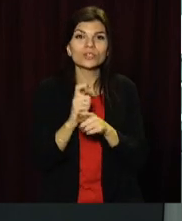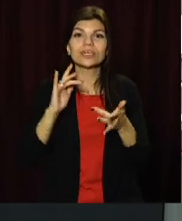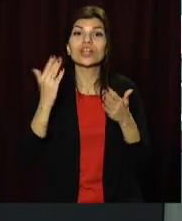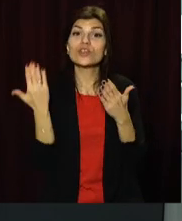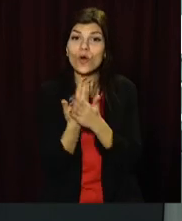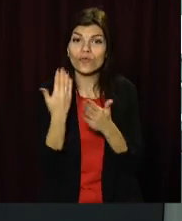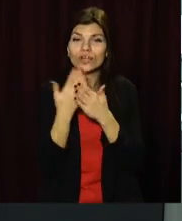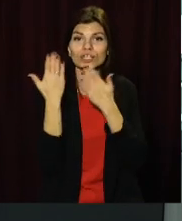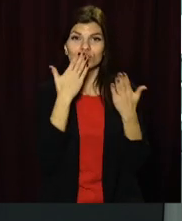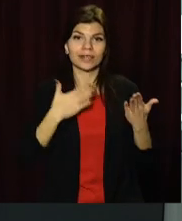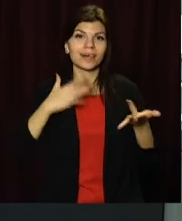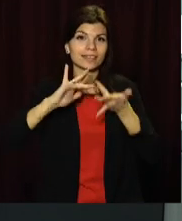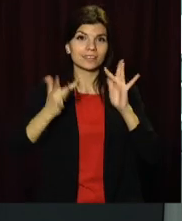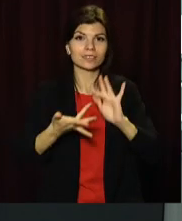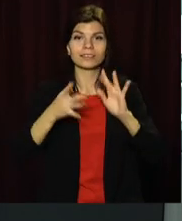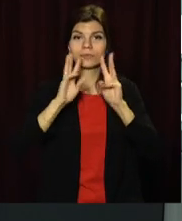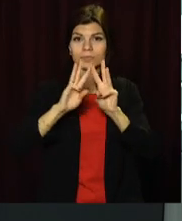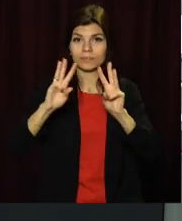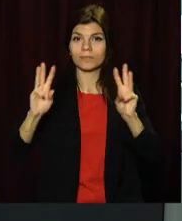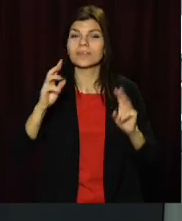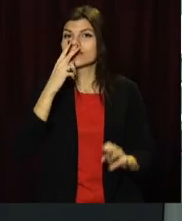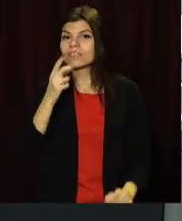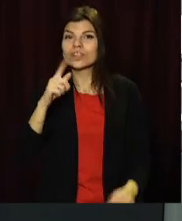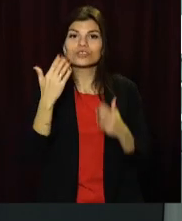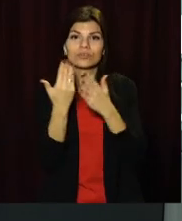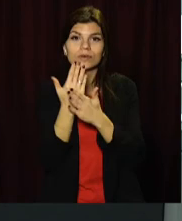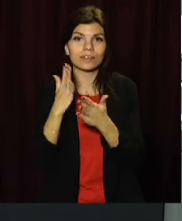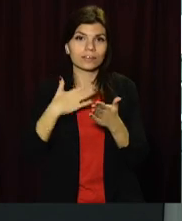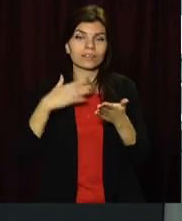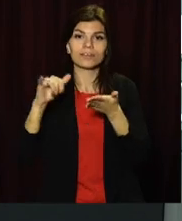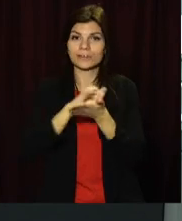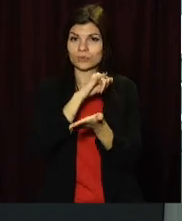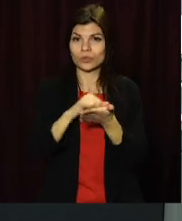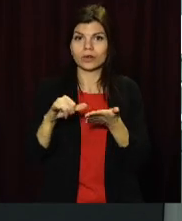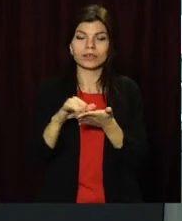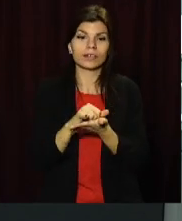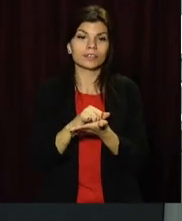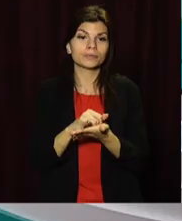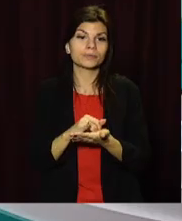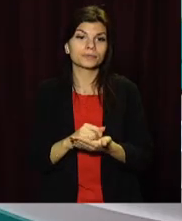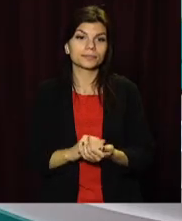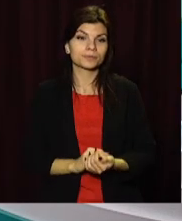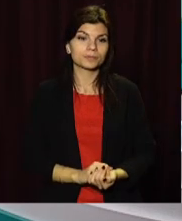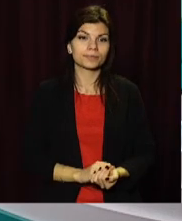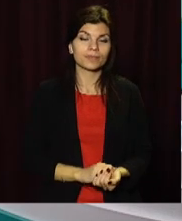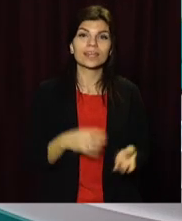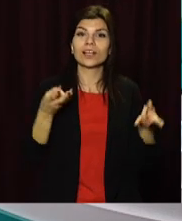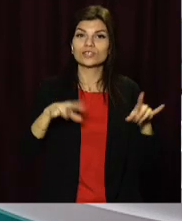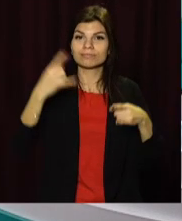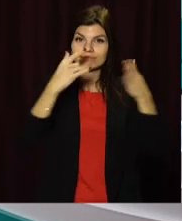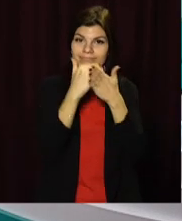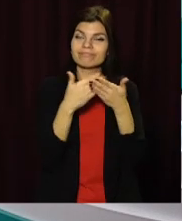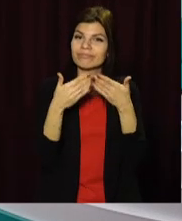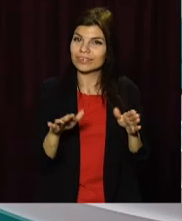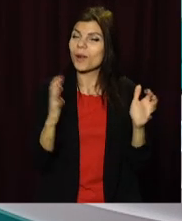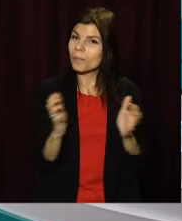читайте на нашому сайті opentv.media. Дивіться сюжети в соціальних мережах та на нашому ютуб-каналі. Залишайтеся з